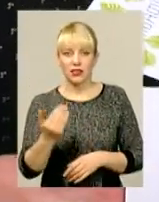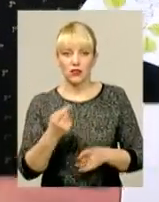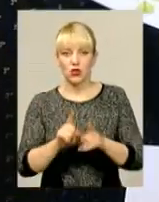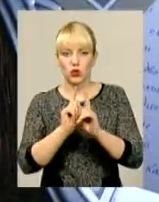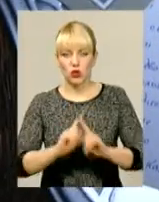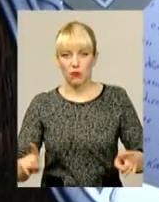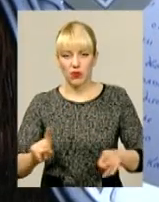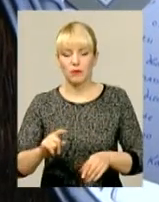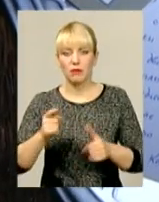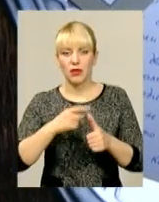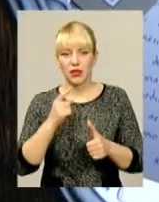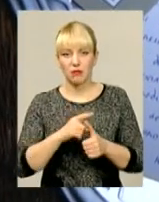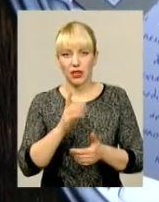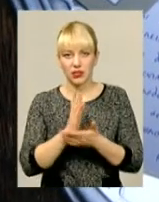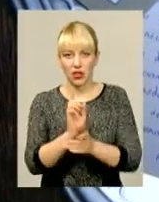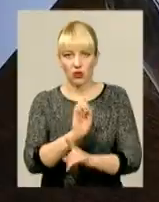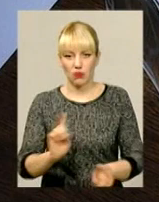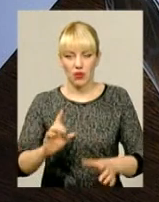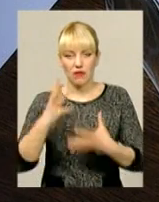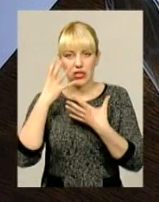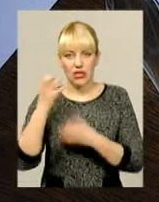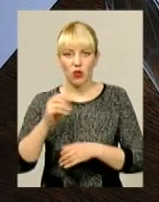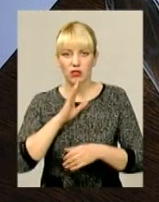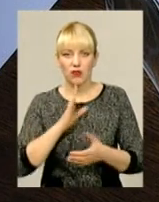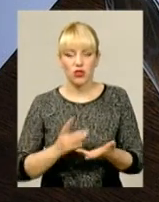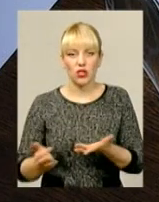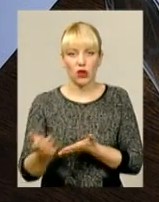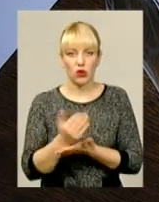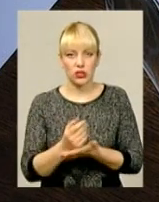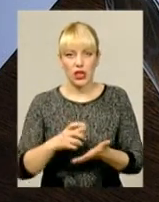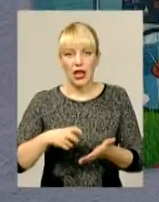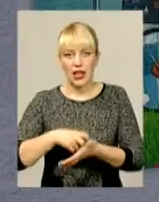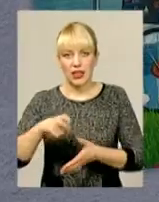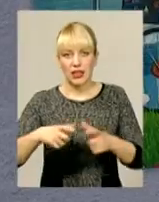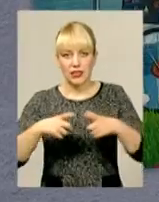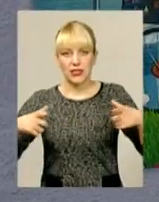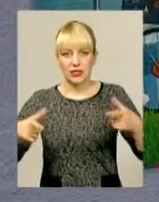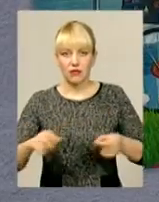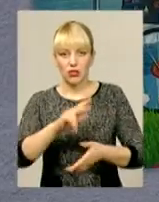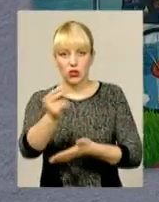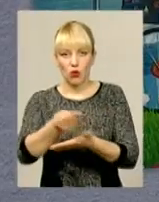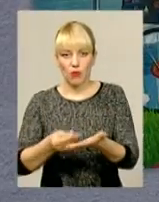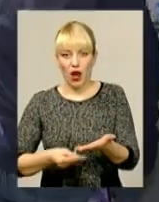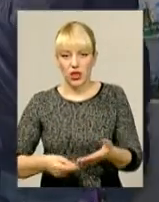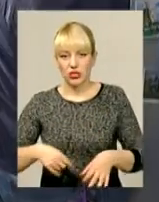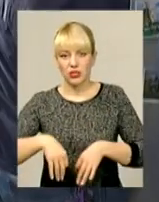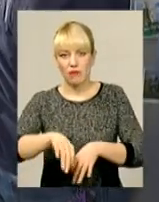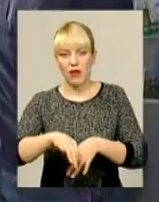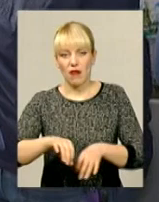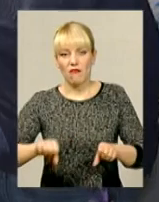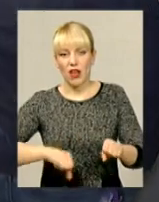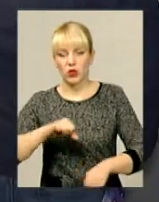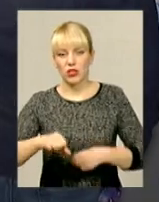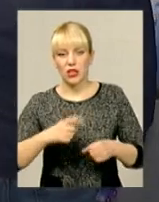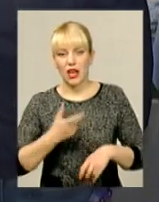особливим ім'ям не менш особливе захоплення – колекціонувати листівки із зображенням велосипедів. Я просто завжди